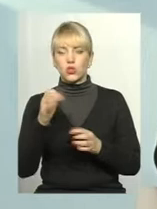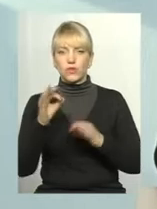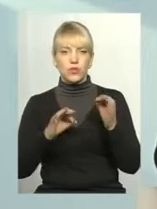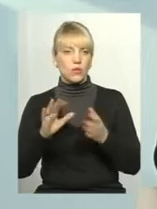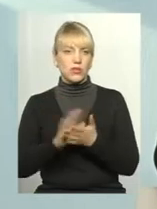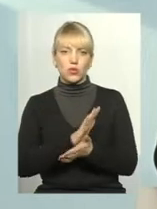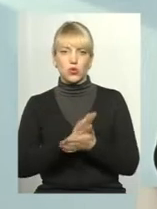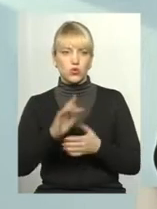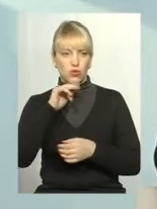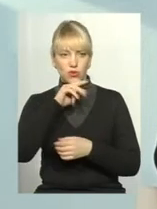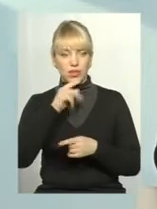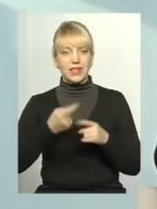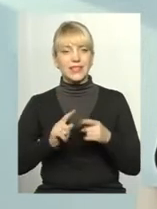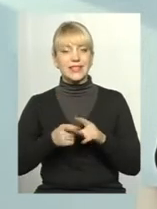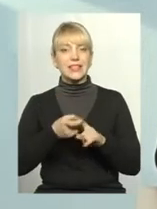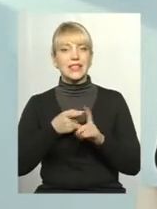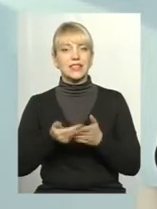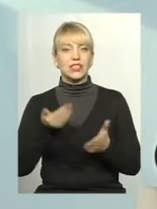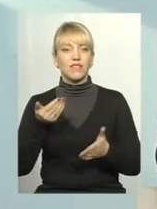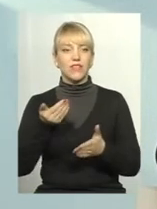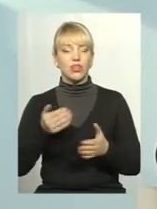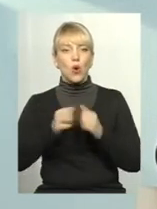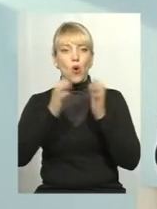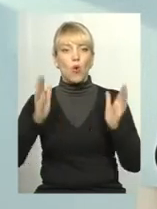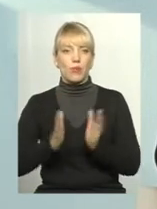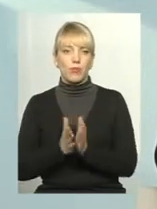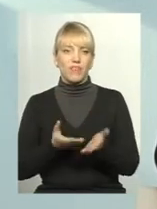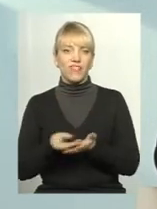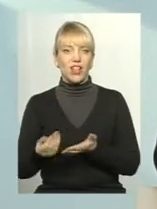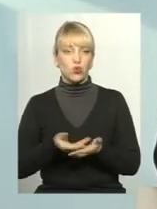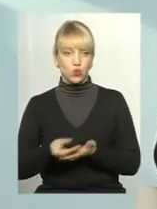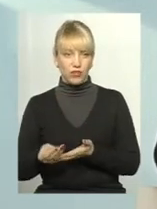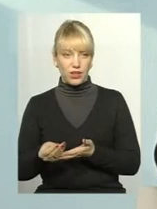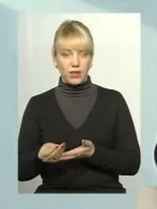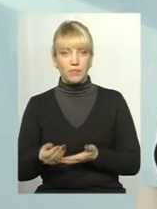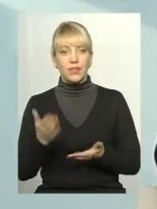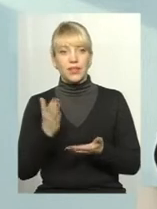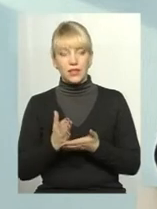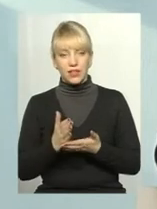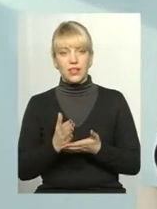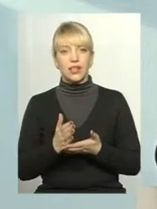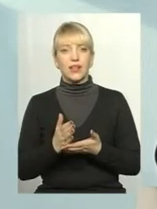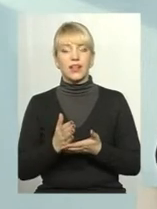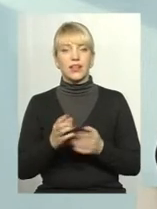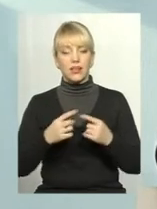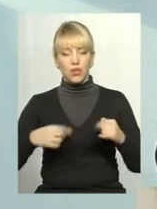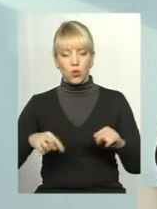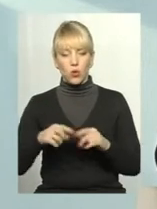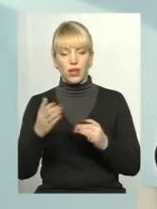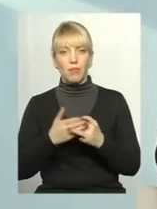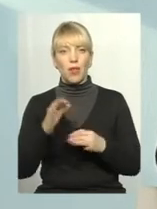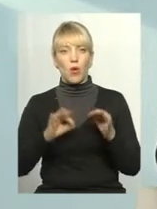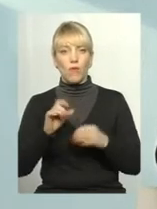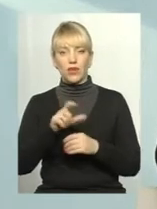в залежності від об'ємів фінансування. Певна категорія пільговиків